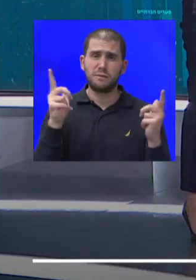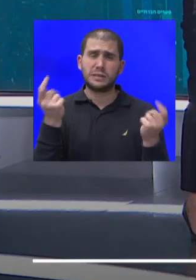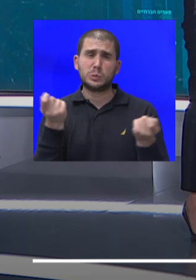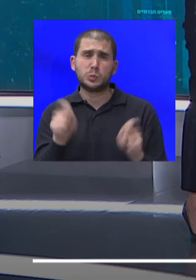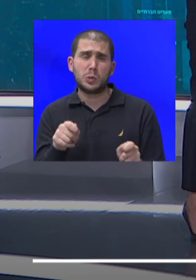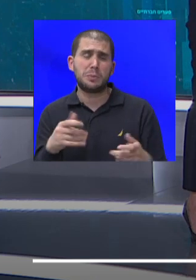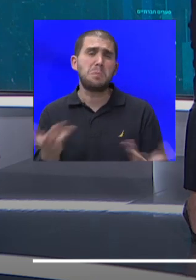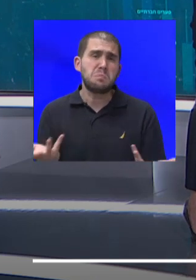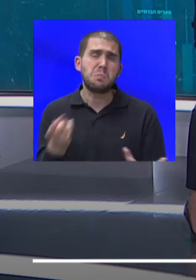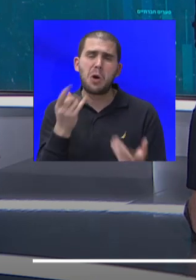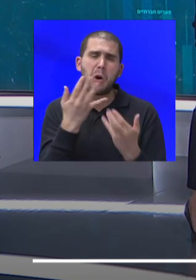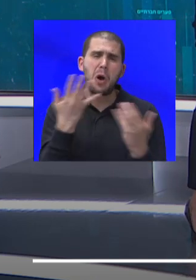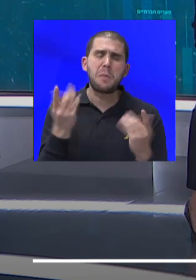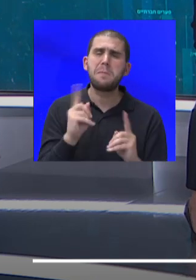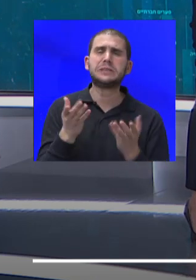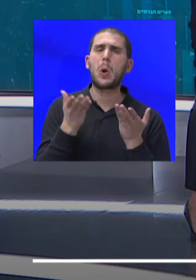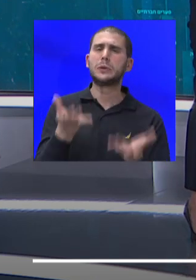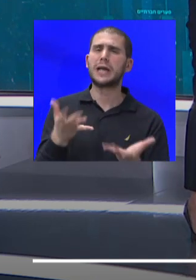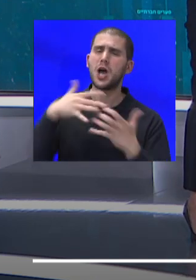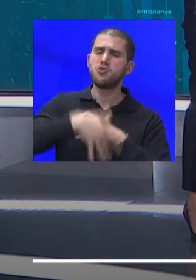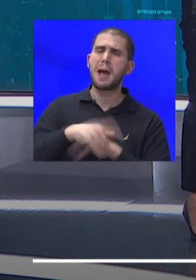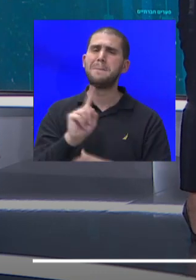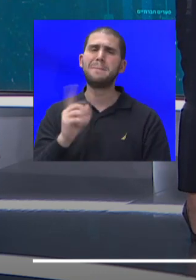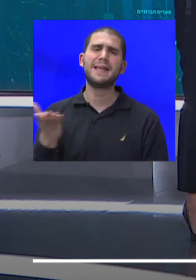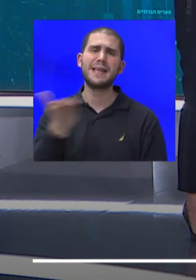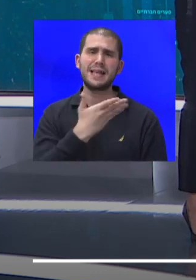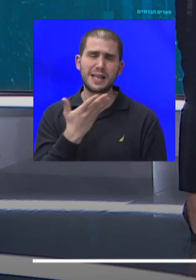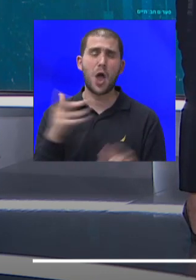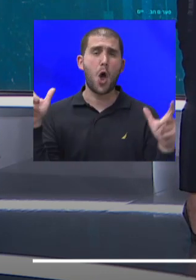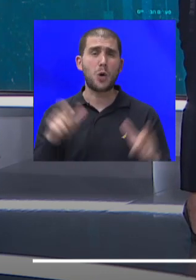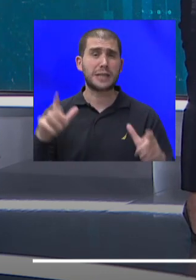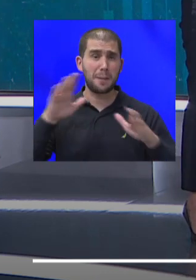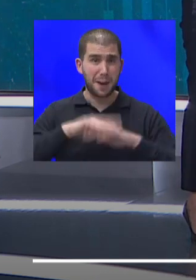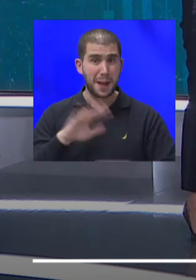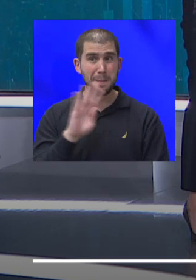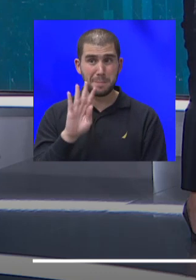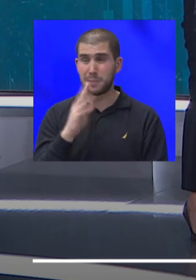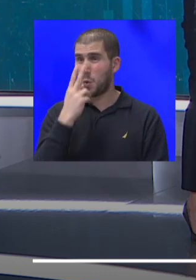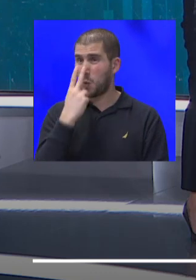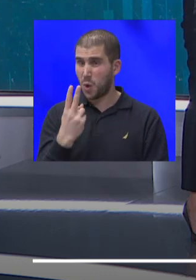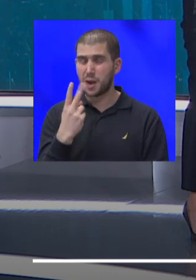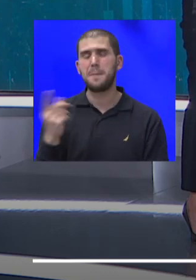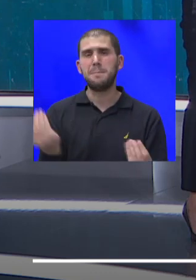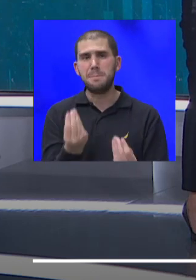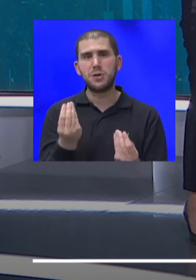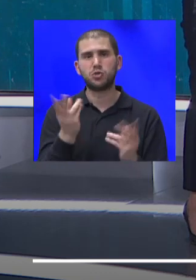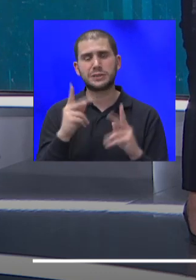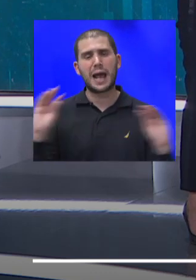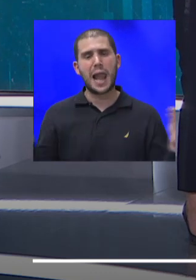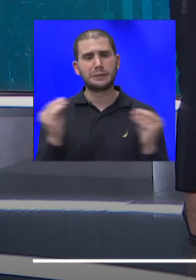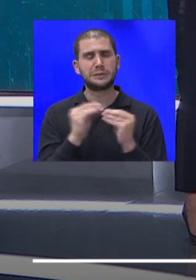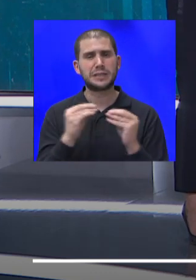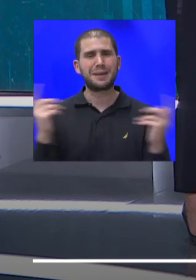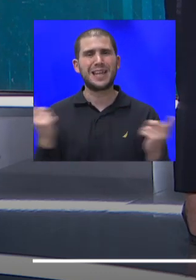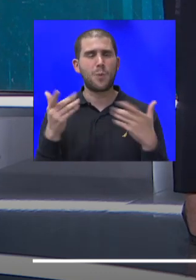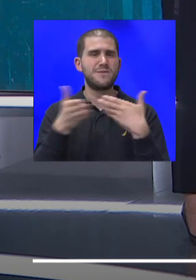למי זה ישפיע, עבור מי זה ישפיע אותו עוצר לילי, נתניהו להבנתי רואה את זה כמשהו שאמור לצמצם את האירועים והחתונות במגזר הערבי.